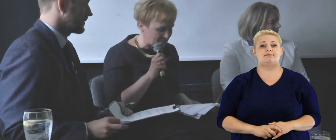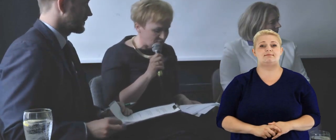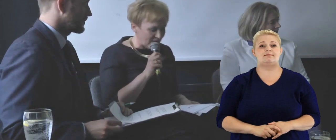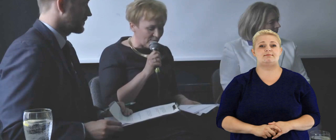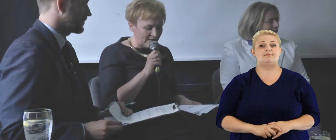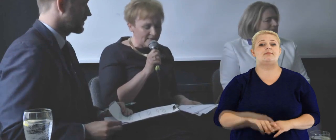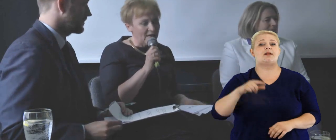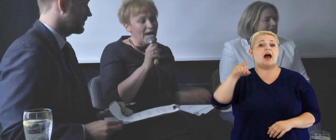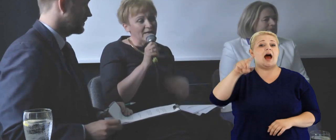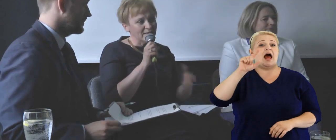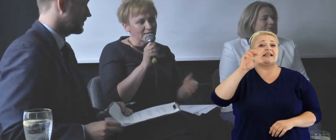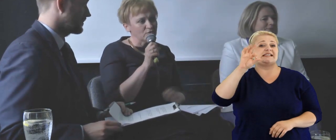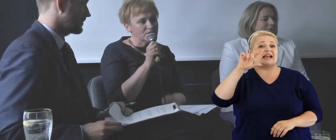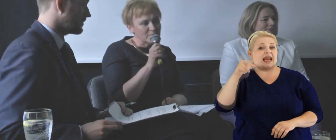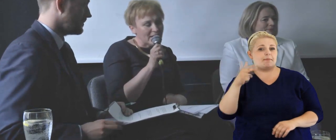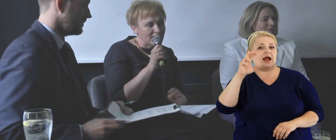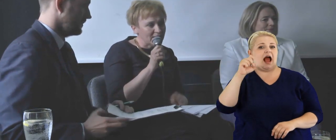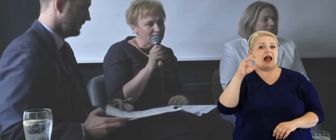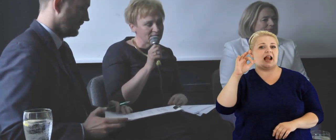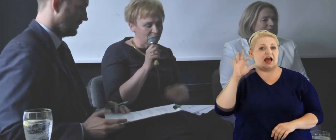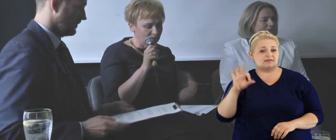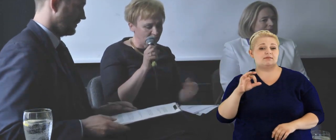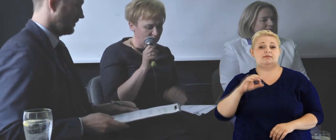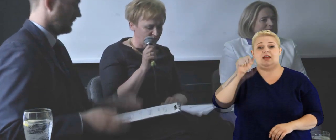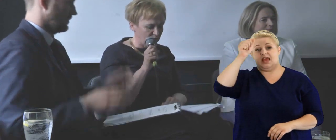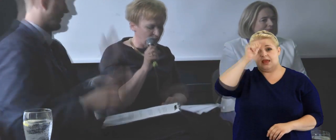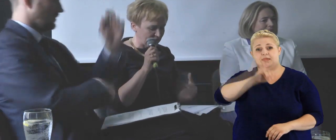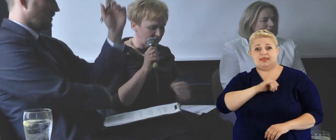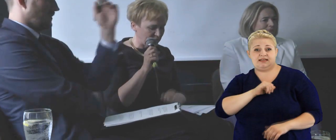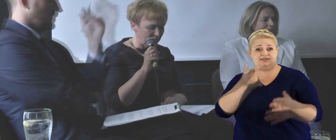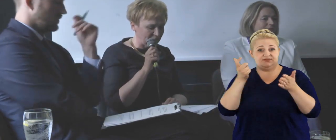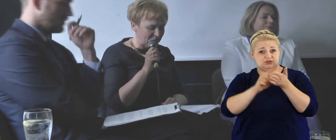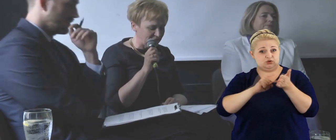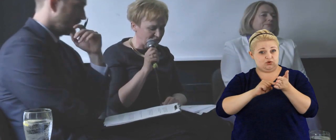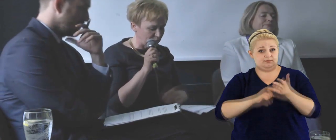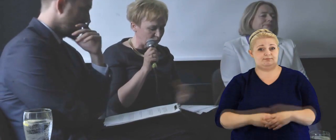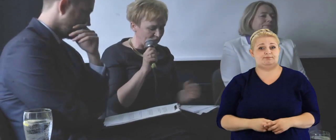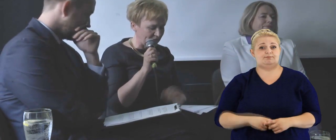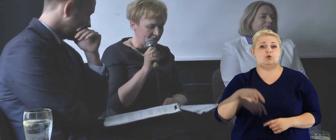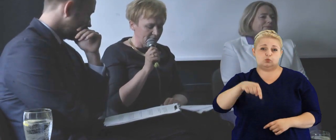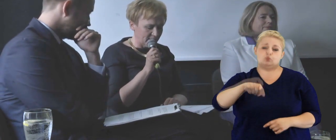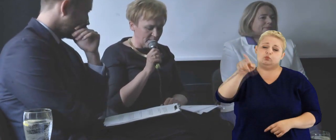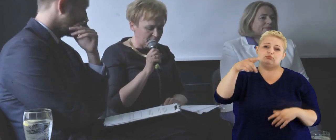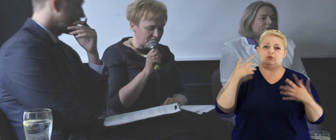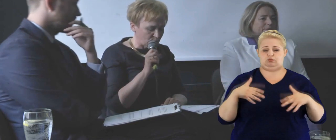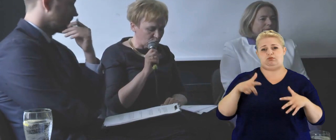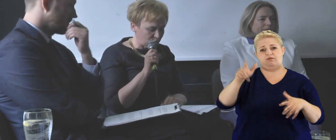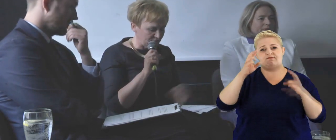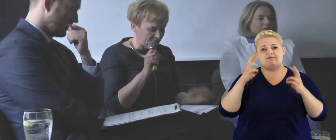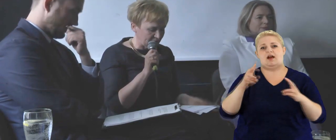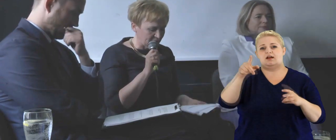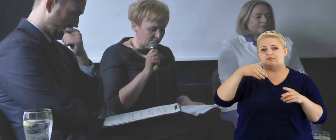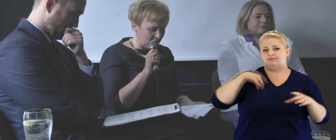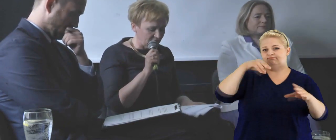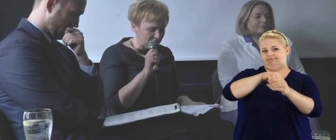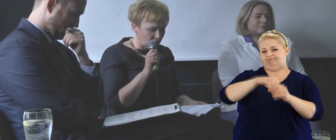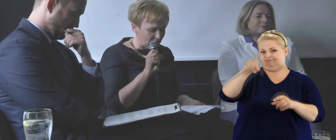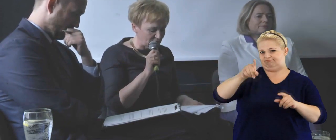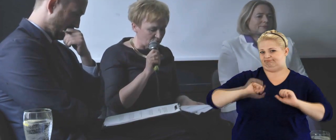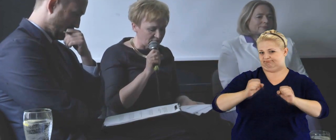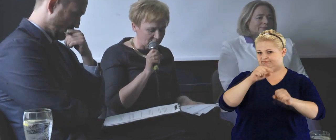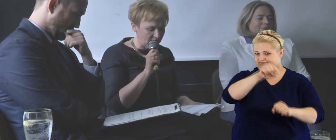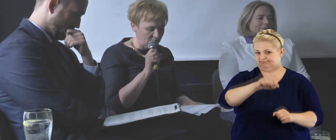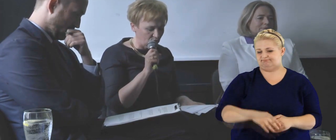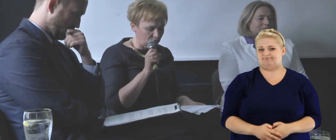pracowała, ale to Simkalla swoim też imieniem i nazwiskiem tutaj przysłużył się i